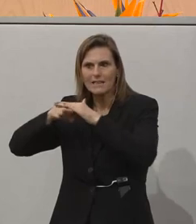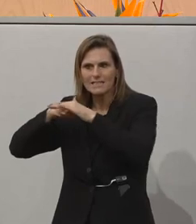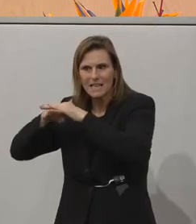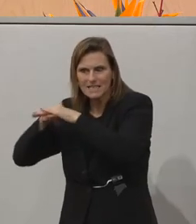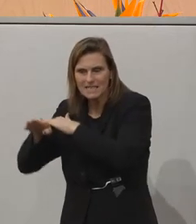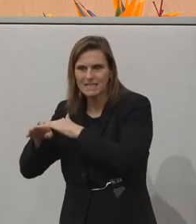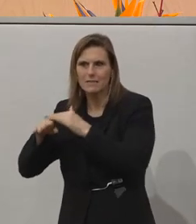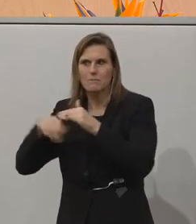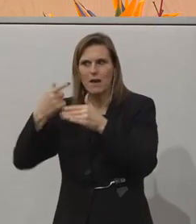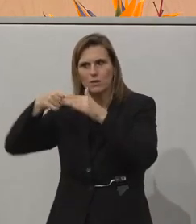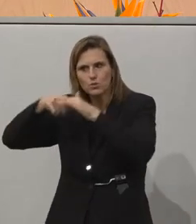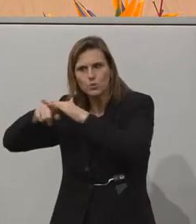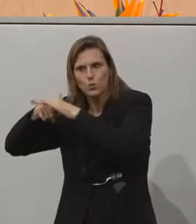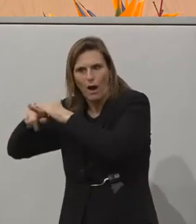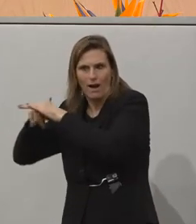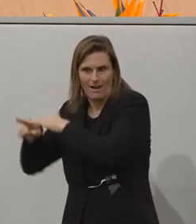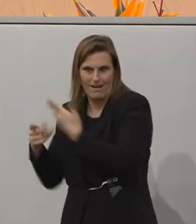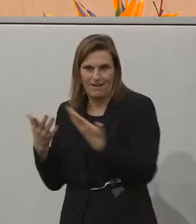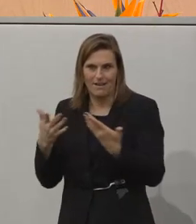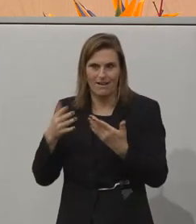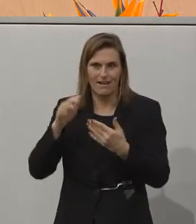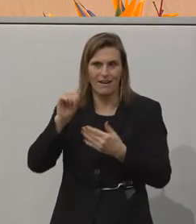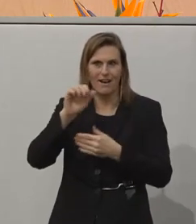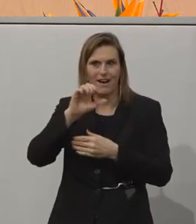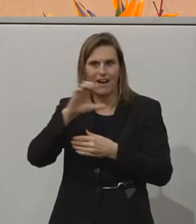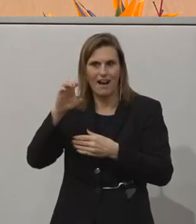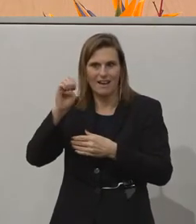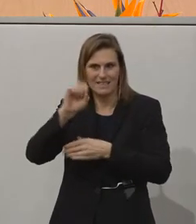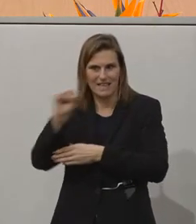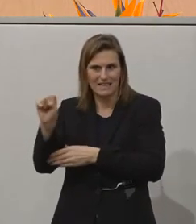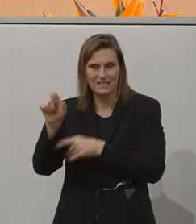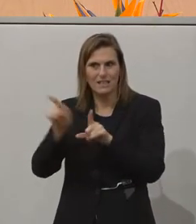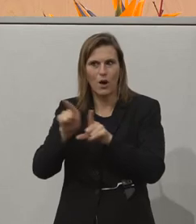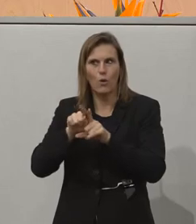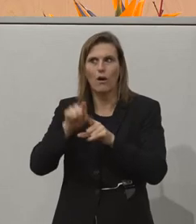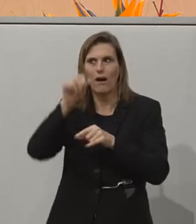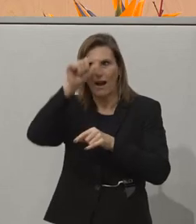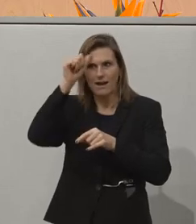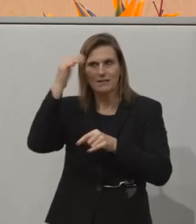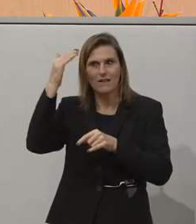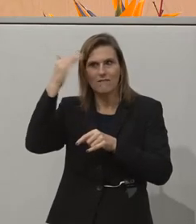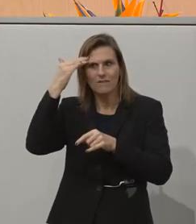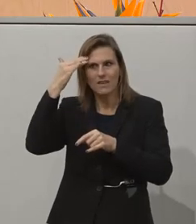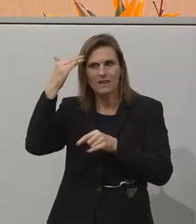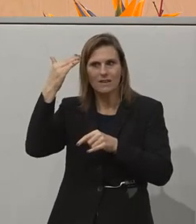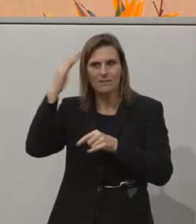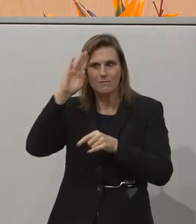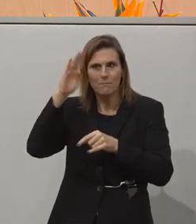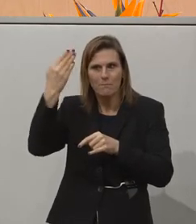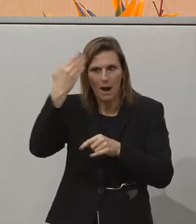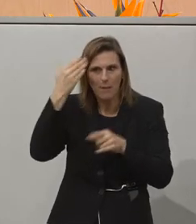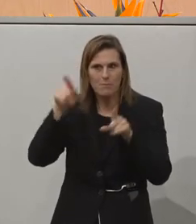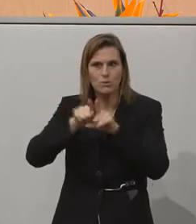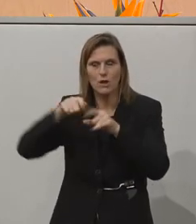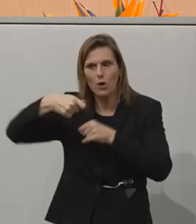also Zugänglichkeit. Und das ist eben auf mentaler Ebene, also dass man Barrieren im Kopf abbaut, aber auch die baulichen Barrieren,